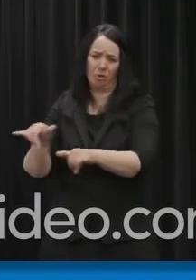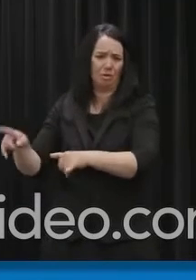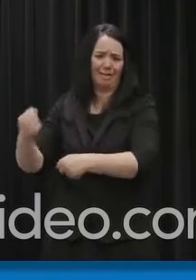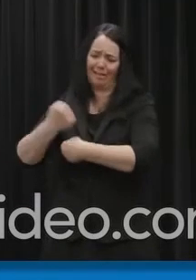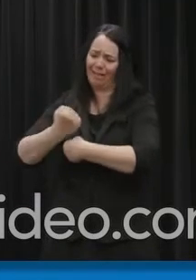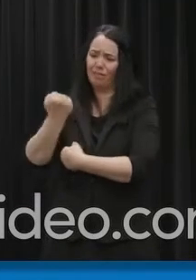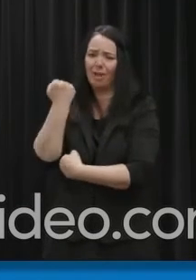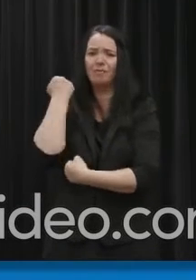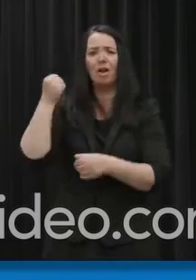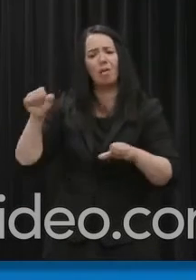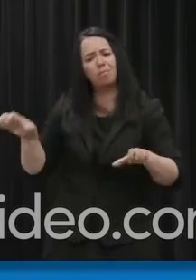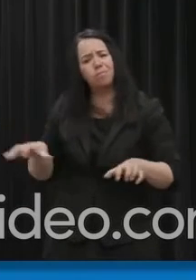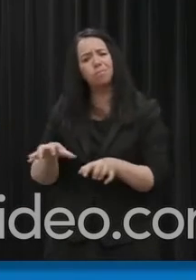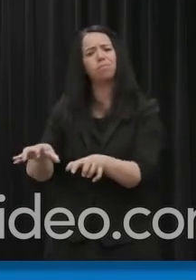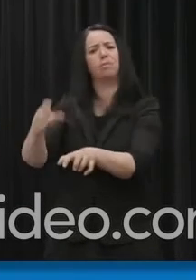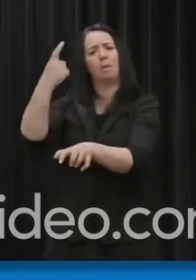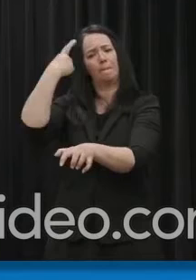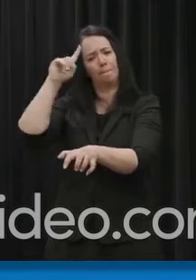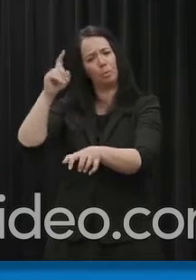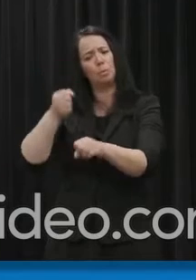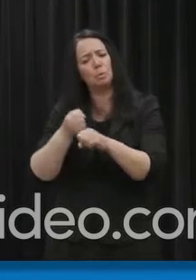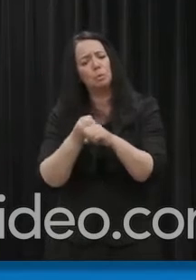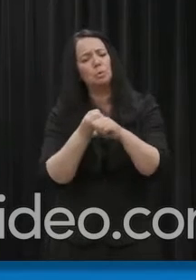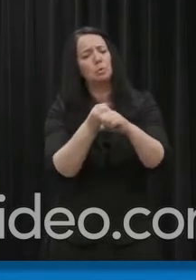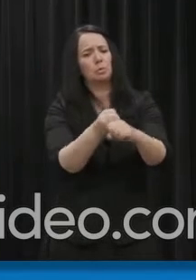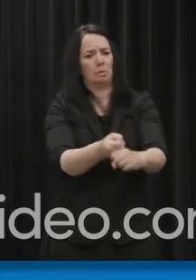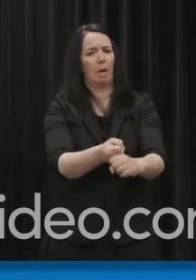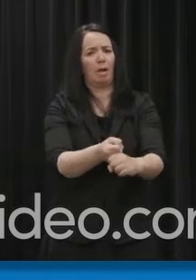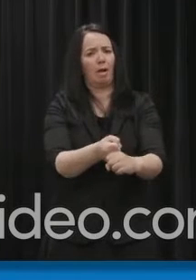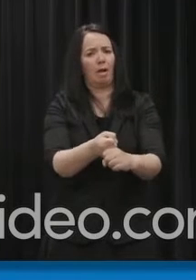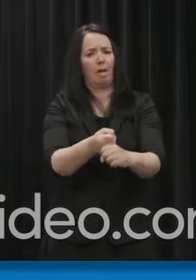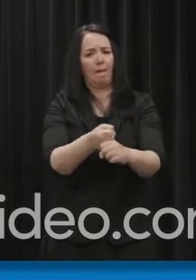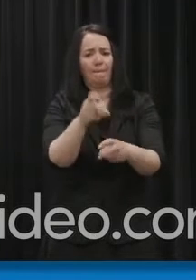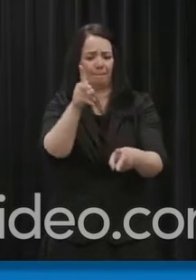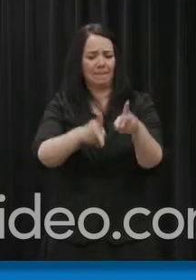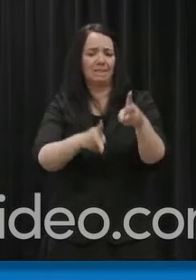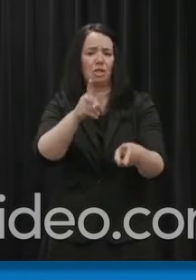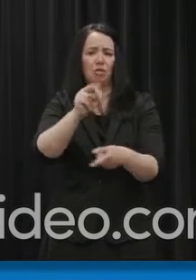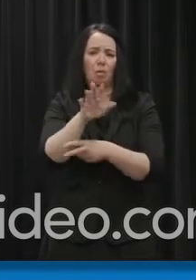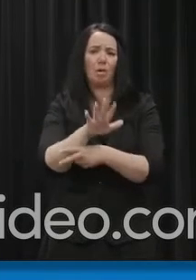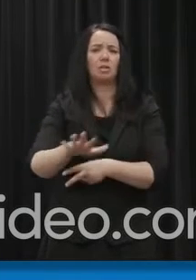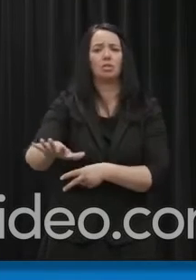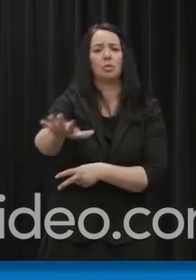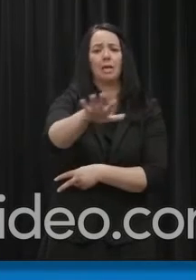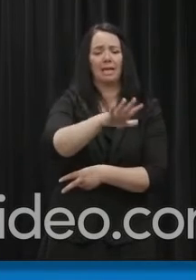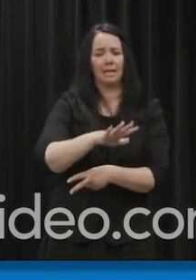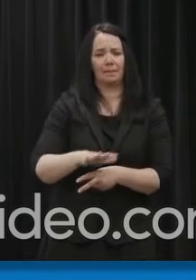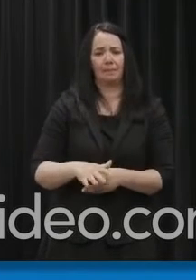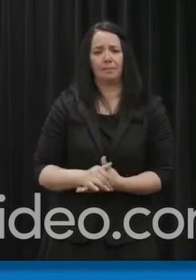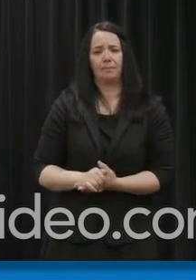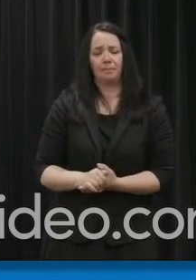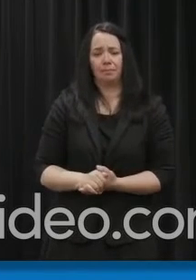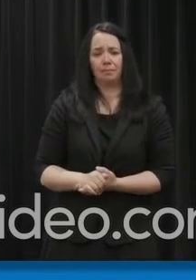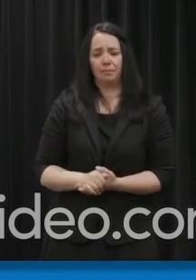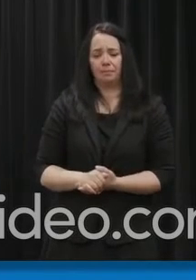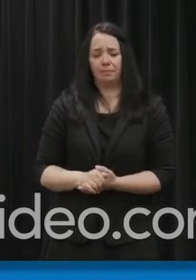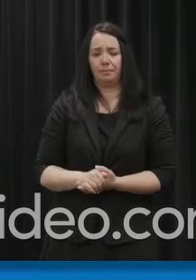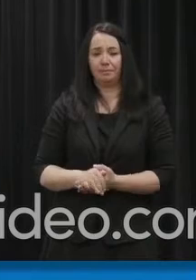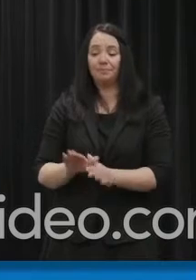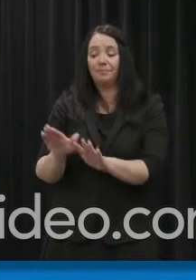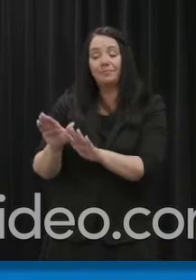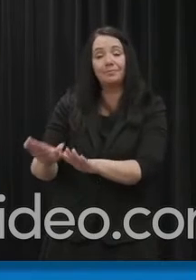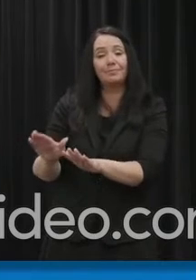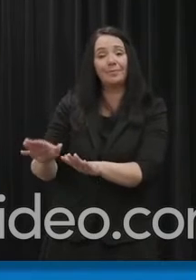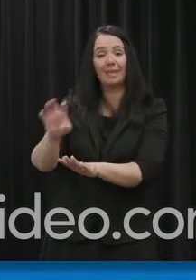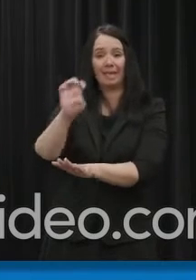médecins, les infirmiers et infirmières et les travailleurs paramédicaux et les technologues de laboratoires dans des milieux plus traditionnels. Le du des mesures pour réduire le